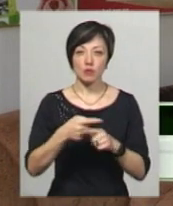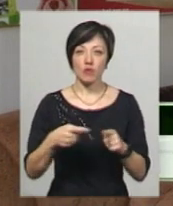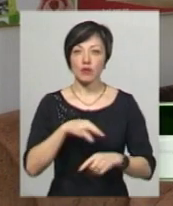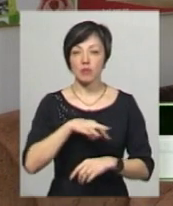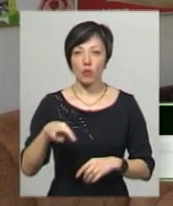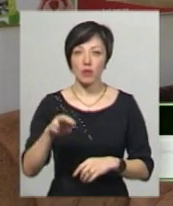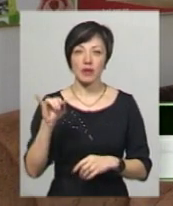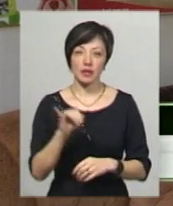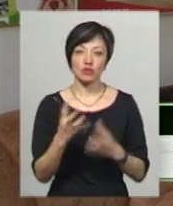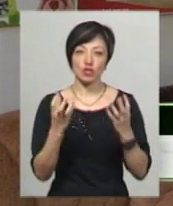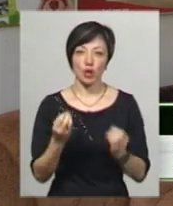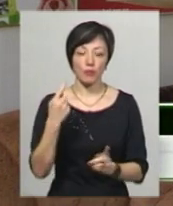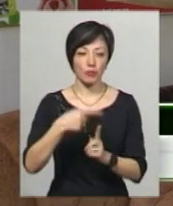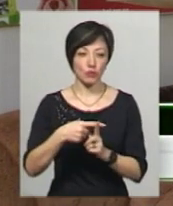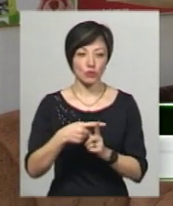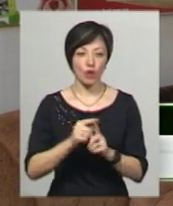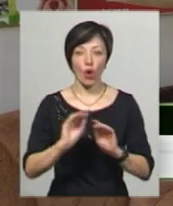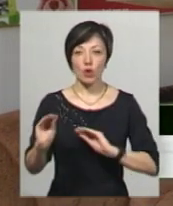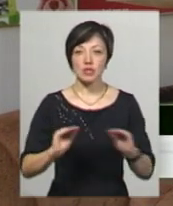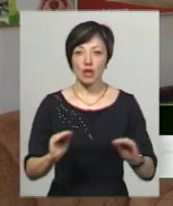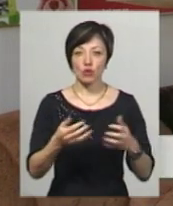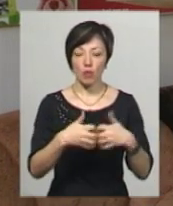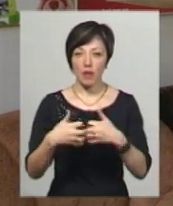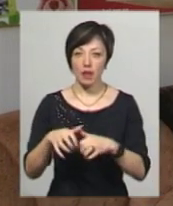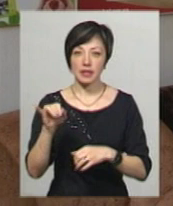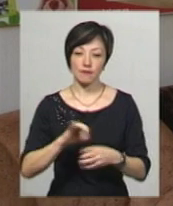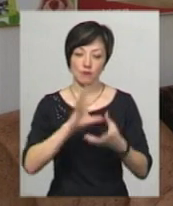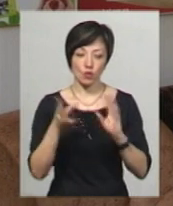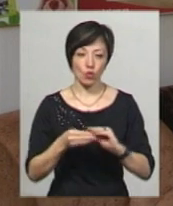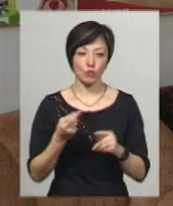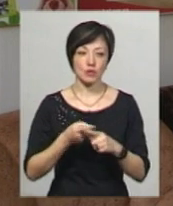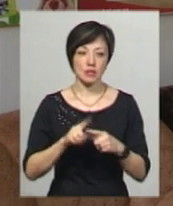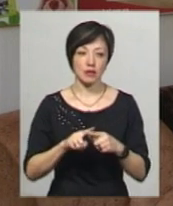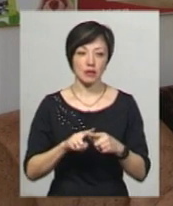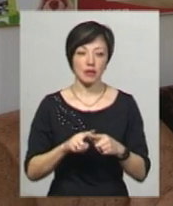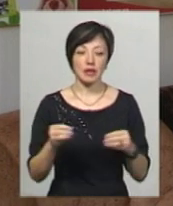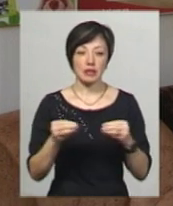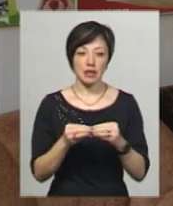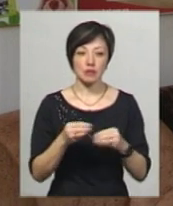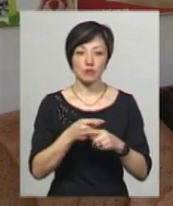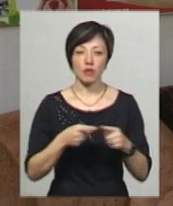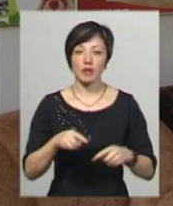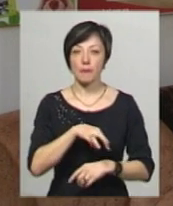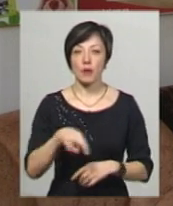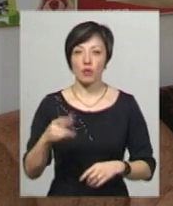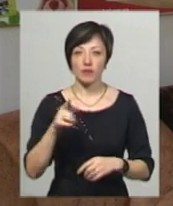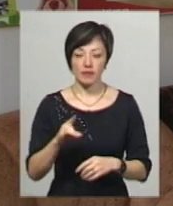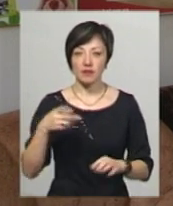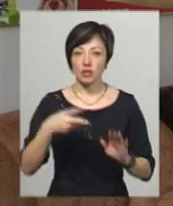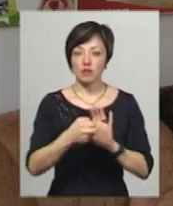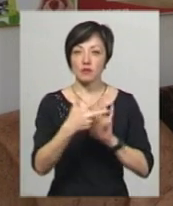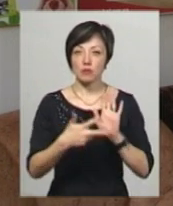мільйонів та ще плюс оснащення обладнання, і в цілому це 10,5 мільйонів гривень. У